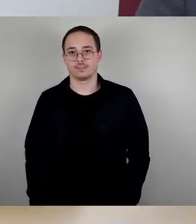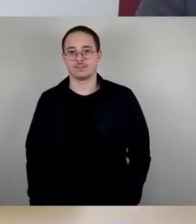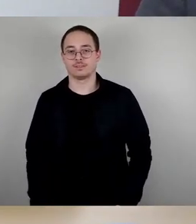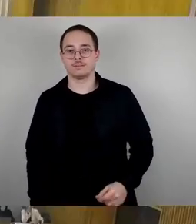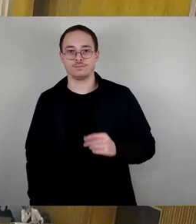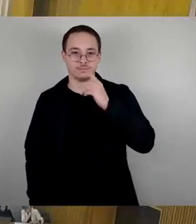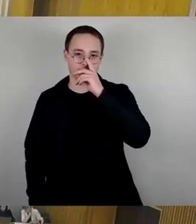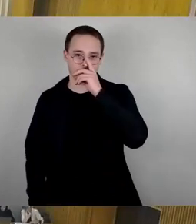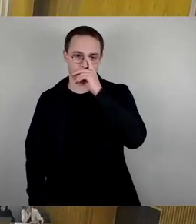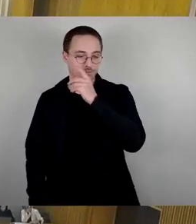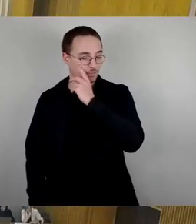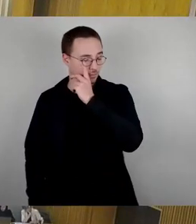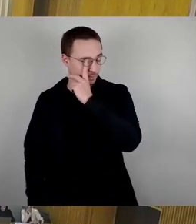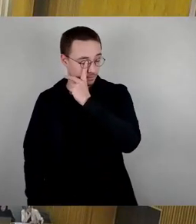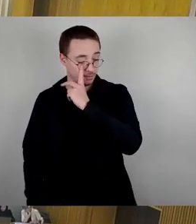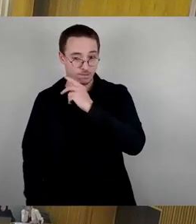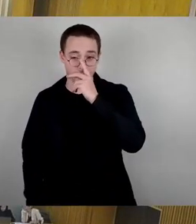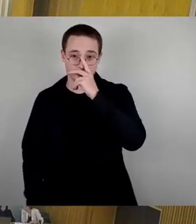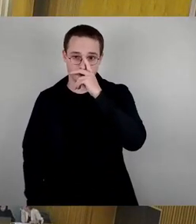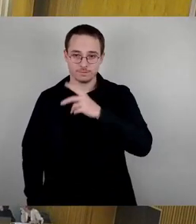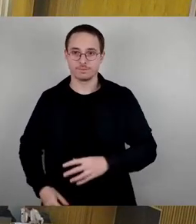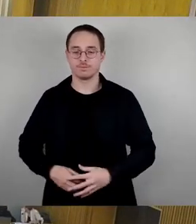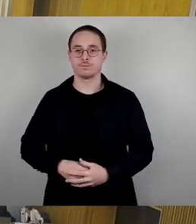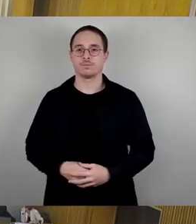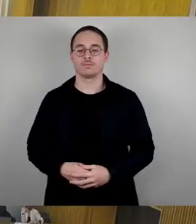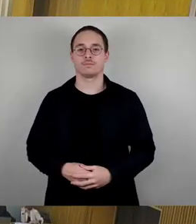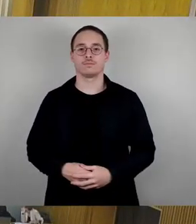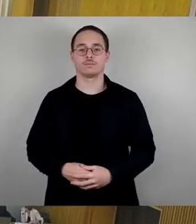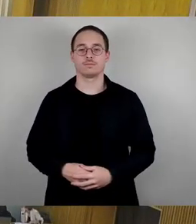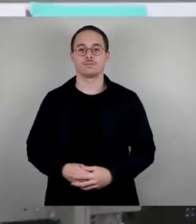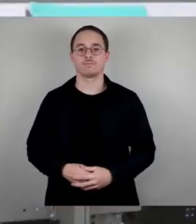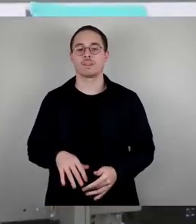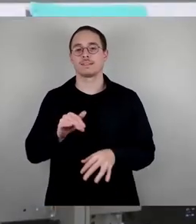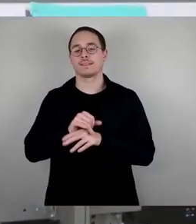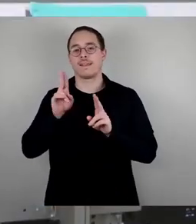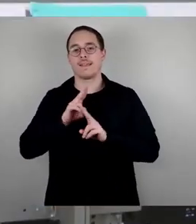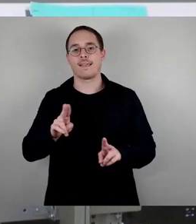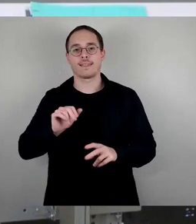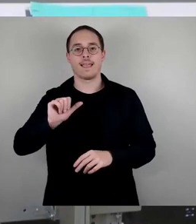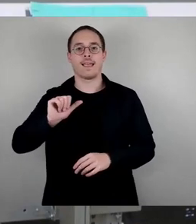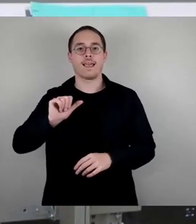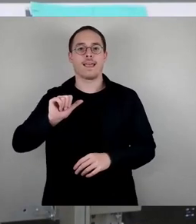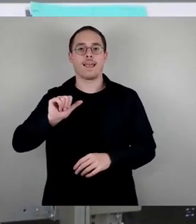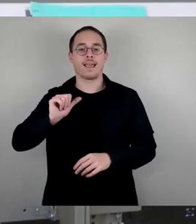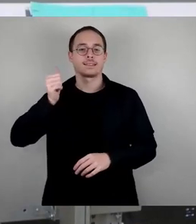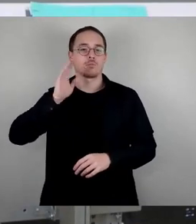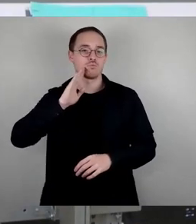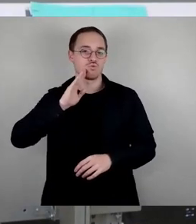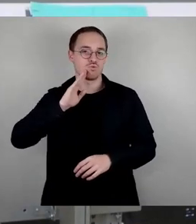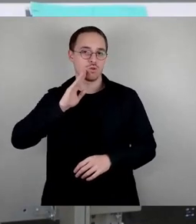Sehr geehrter Herr erster Bürgermeister, meine Damen und Herren, ich möchte mich bemühen, sachlich auf